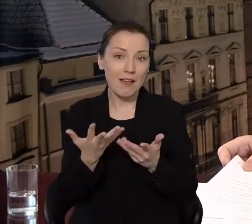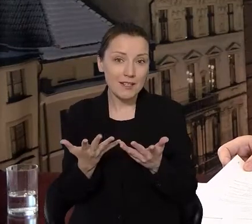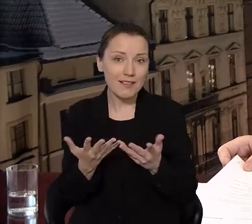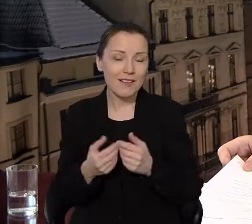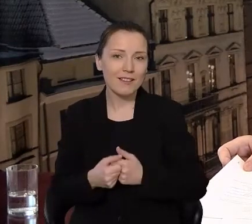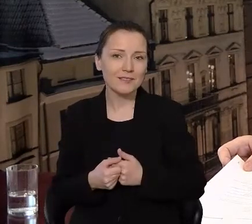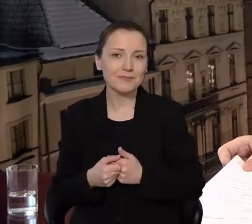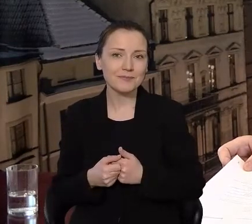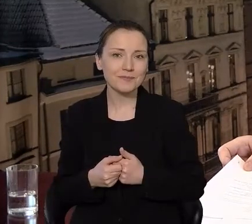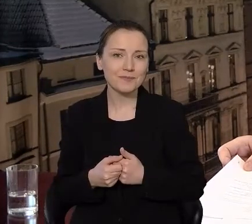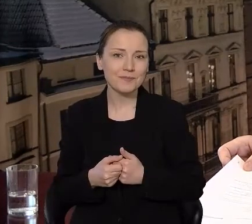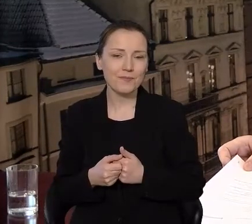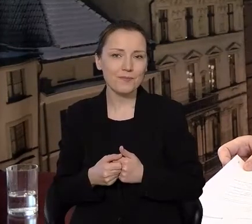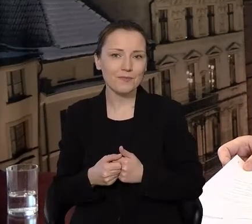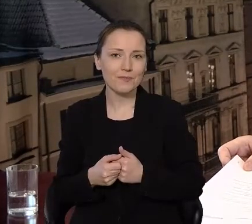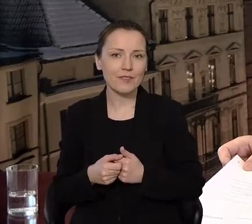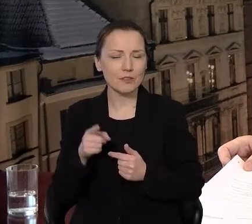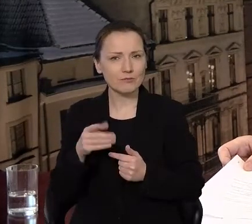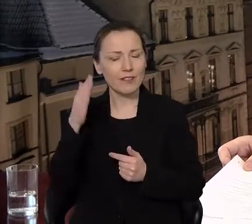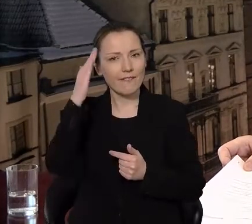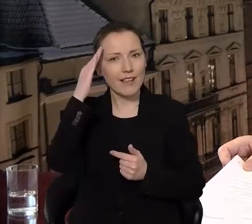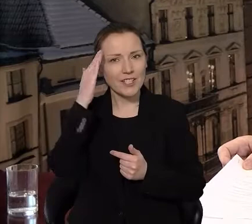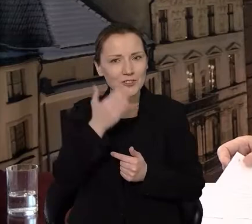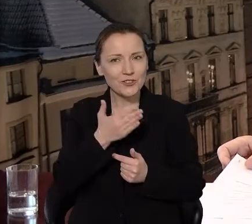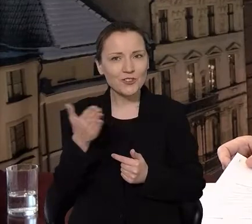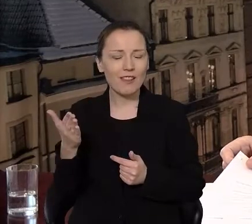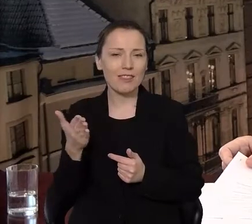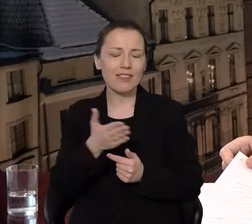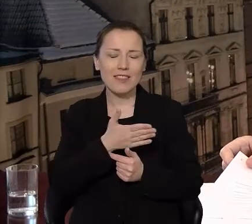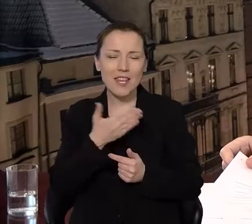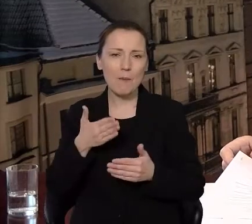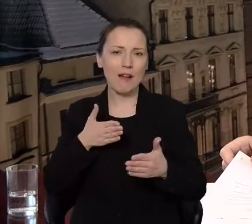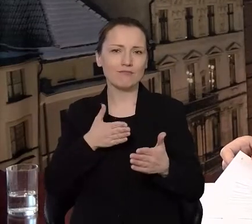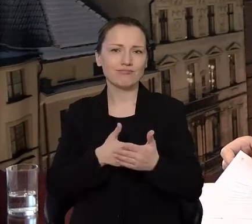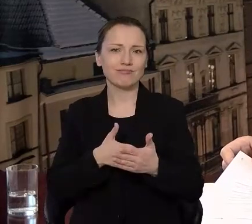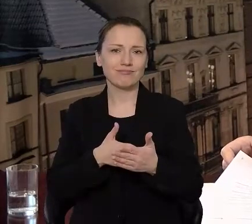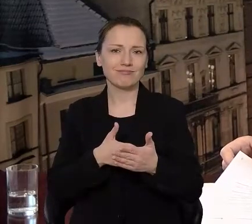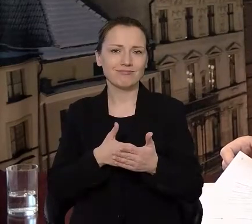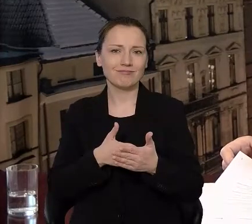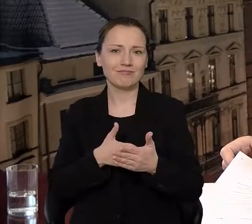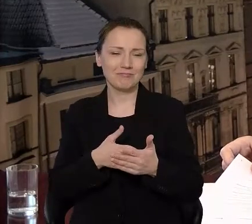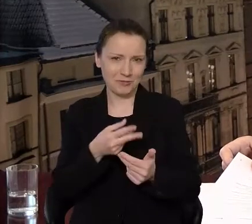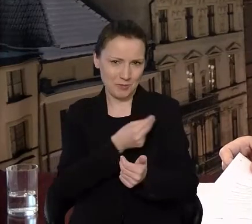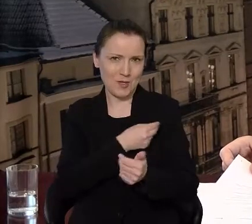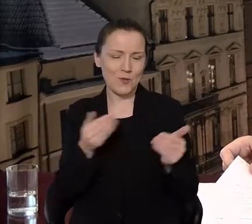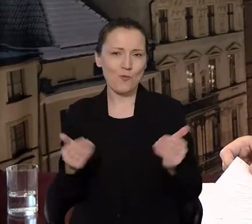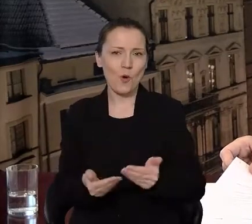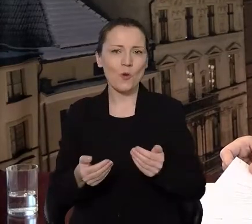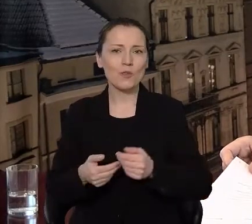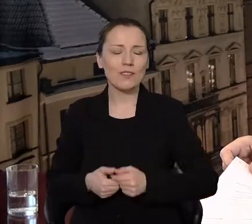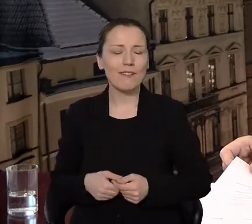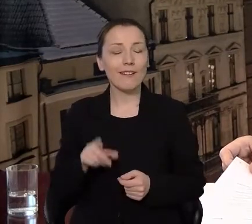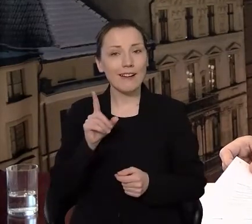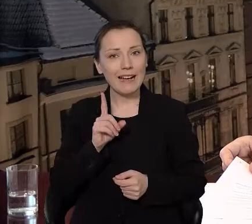punktów szczepień, żeby uświadomić Państwu, że nie ma żadnej przeszkody, żeby ze szczepienia skorzystać. I